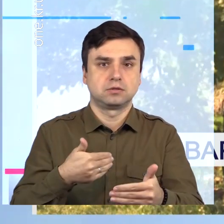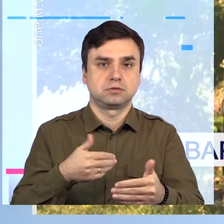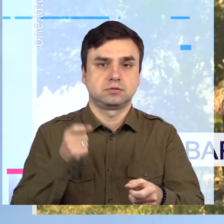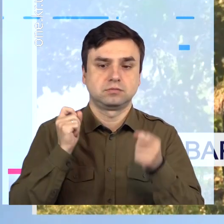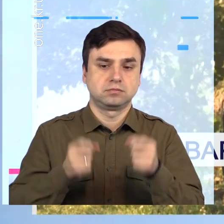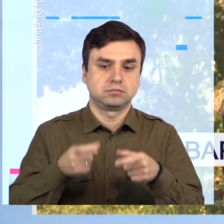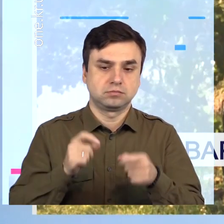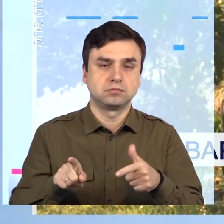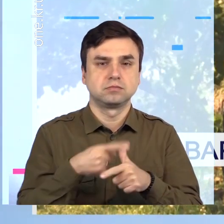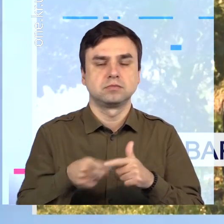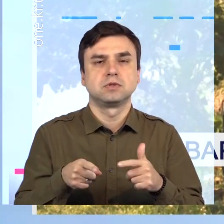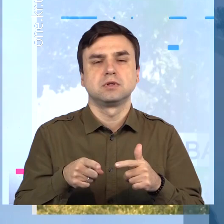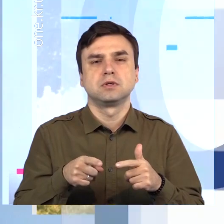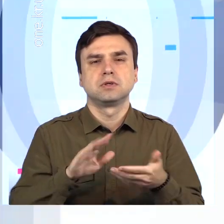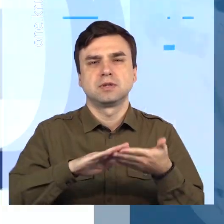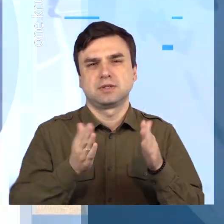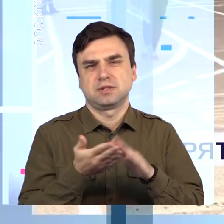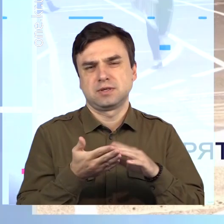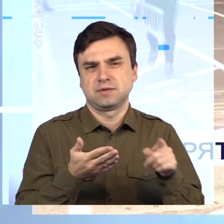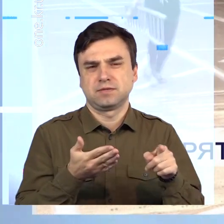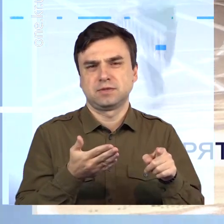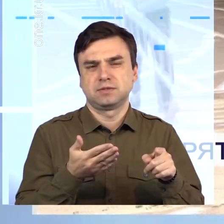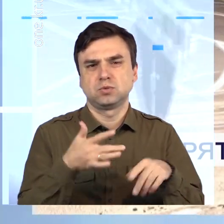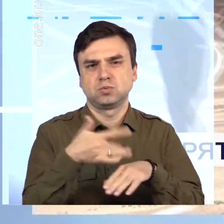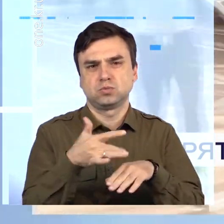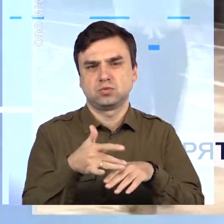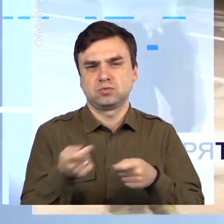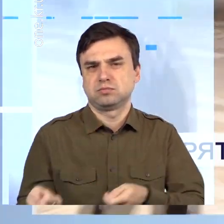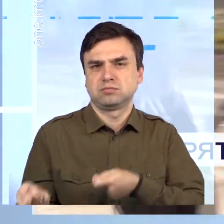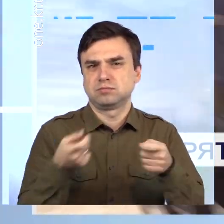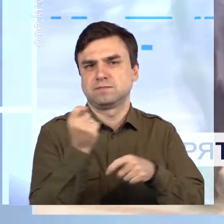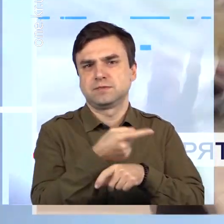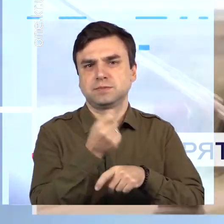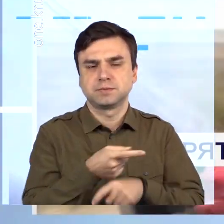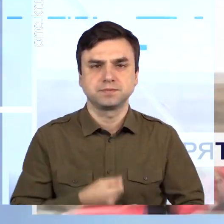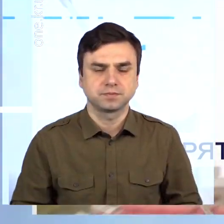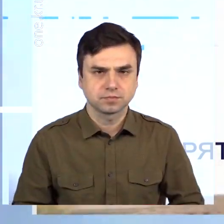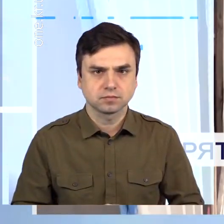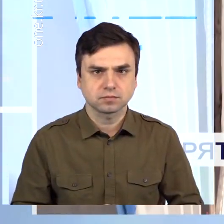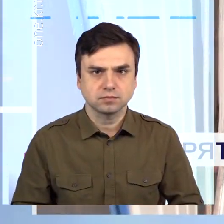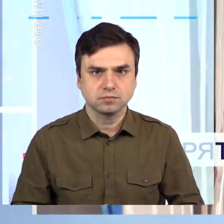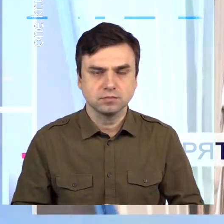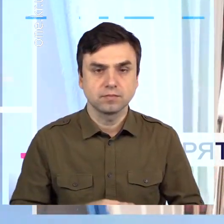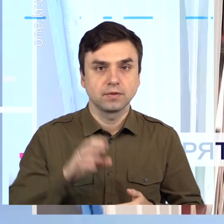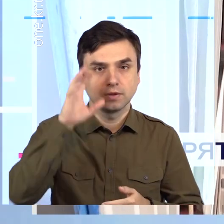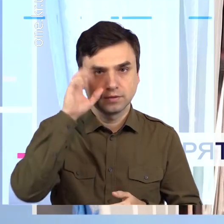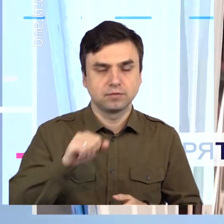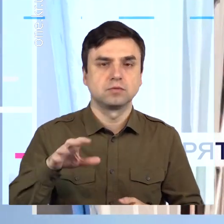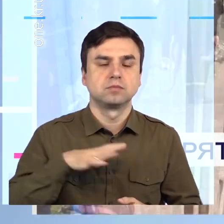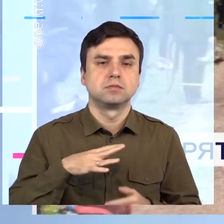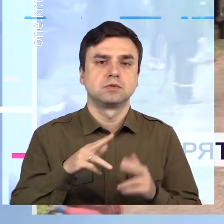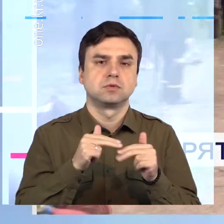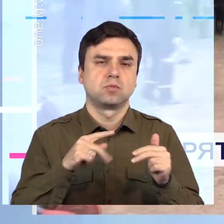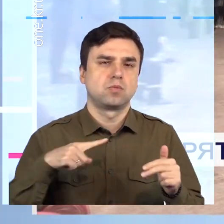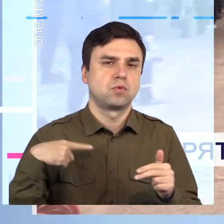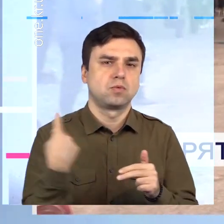щоб вивозили відходи. Вправність, від якої залежить людське життя. У Кривому Розі відбулися